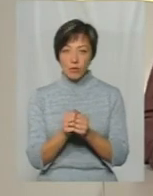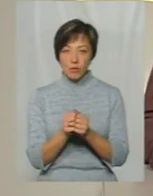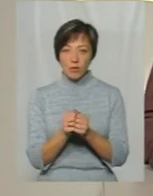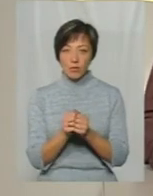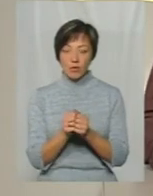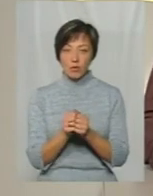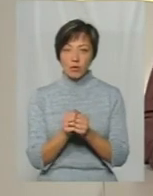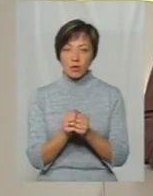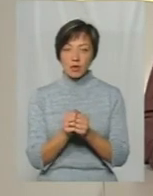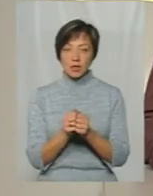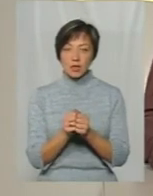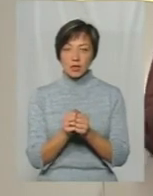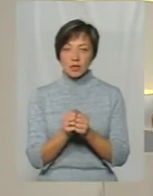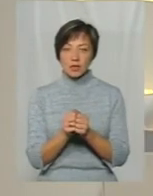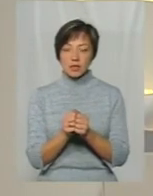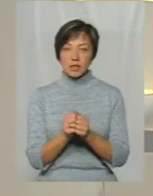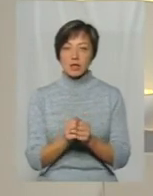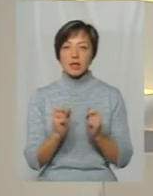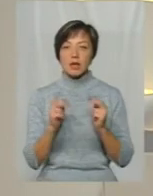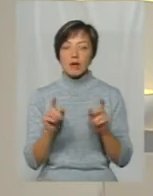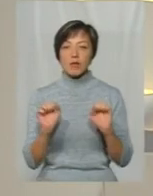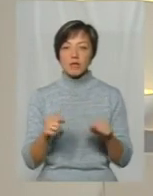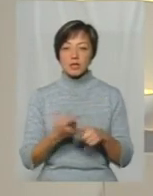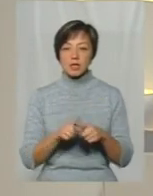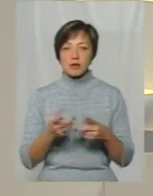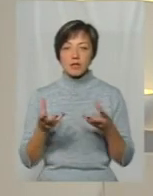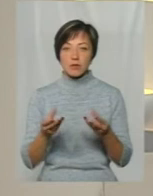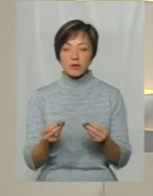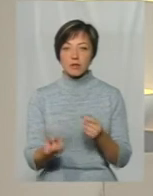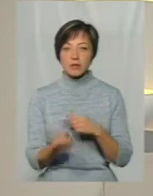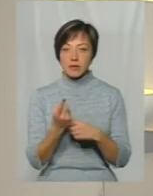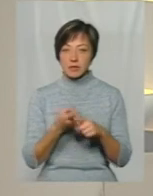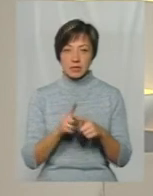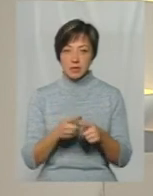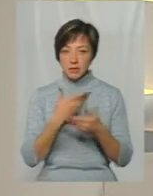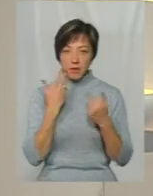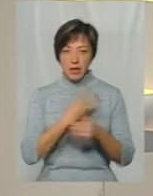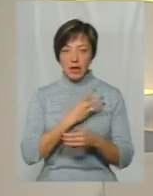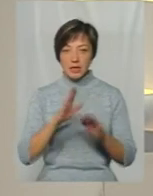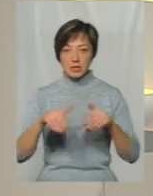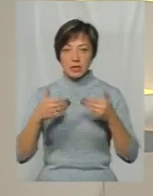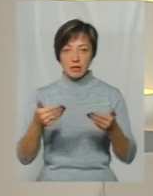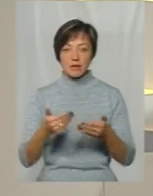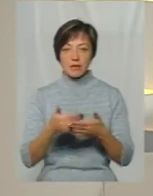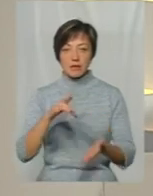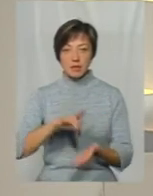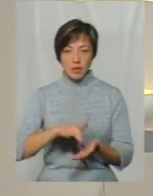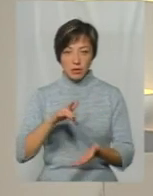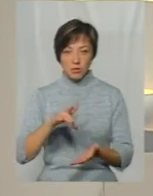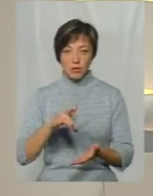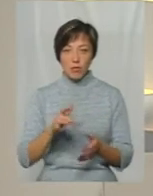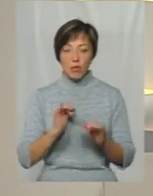зауважила Олена Як можна на це вплинути, щоб вони з'явилися? Це не має ініціативи від центру